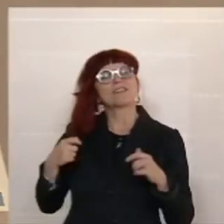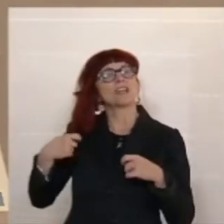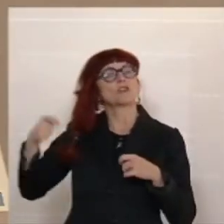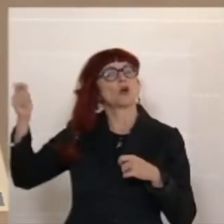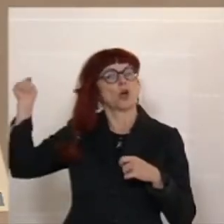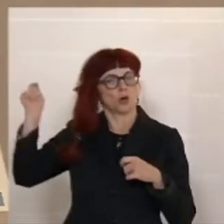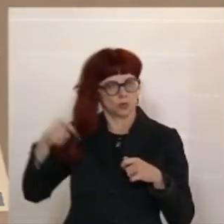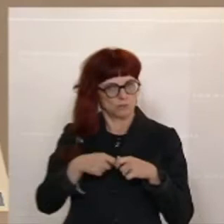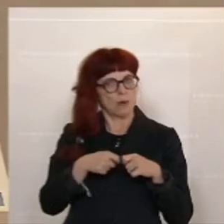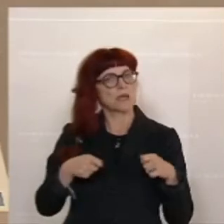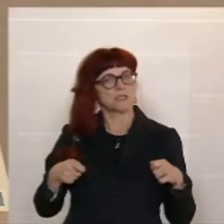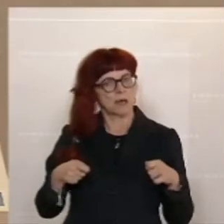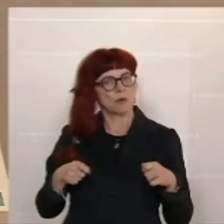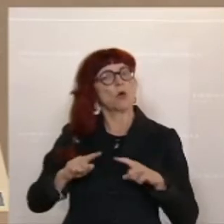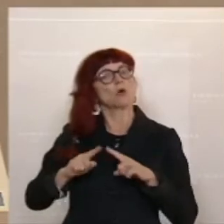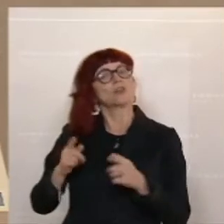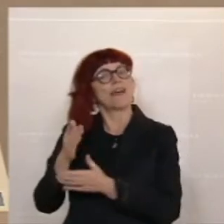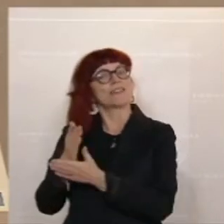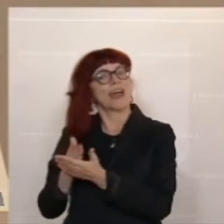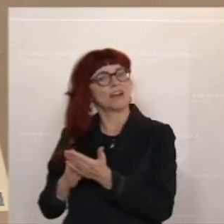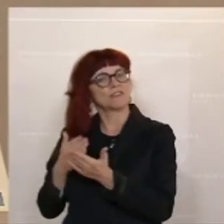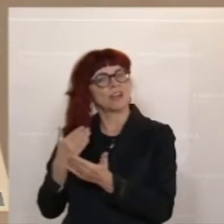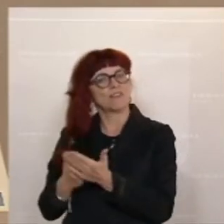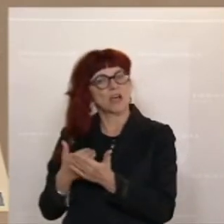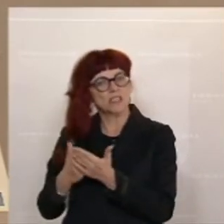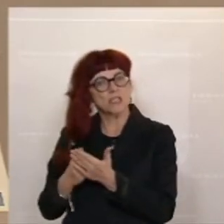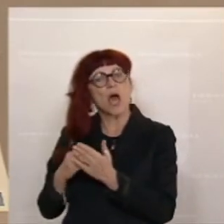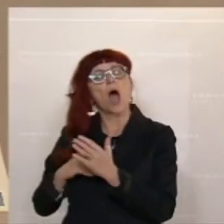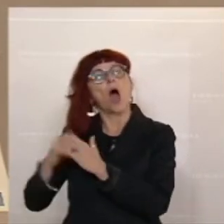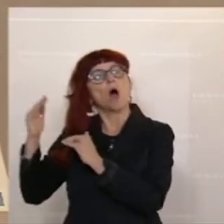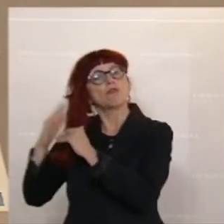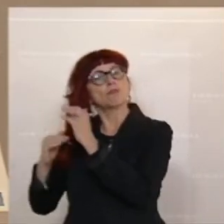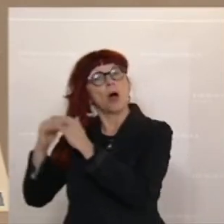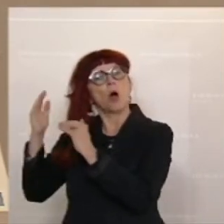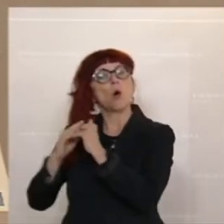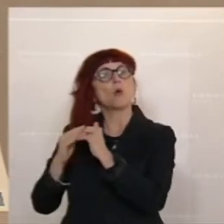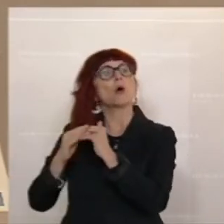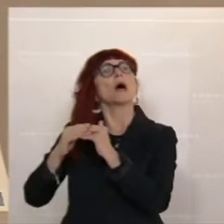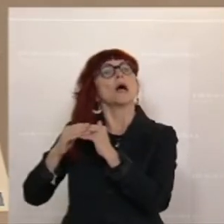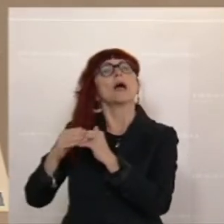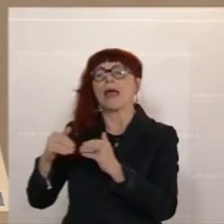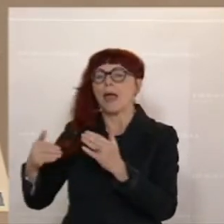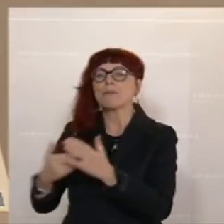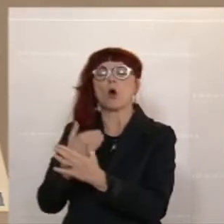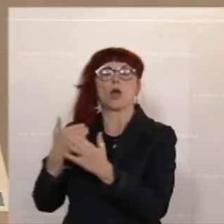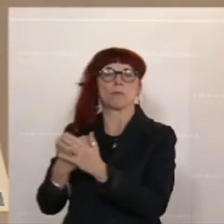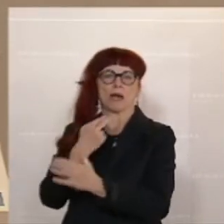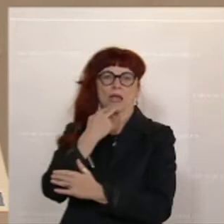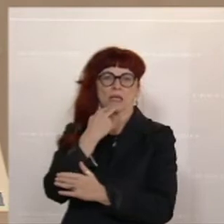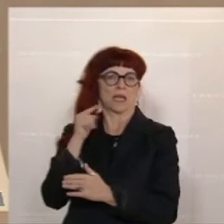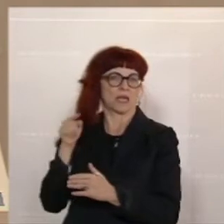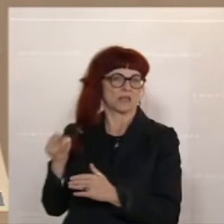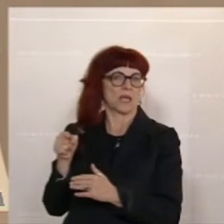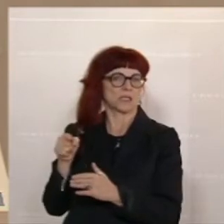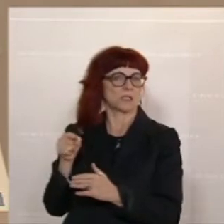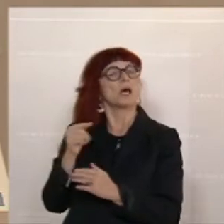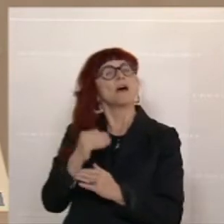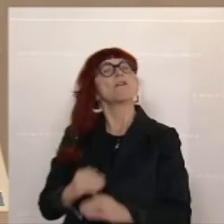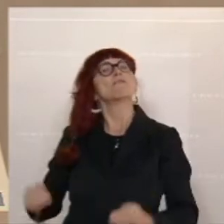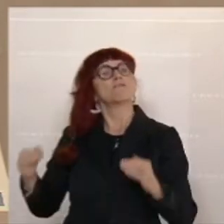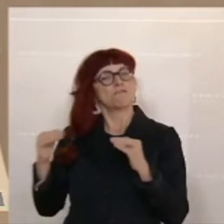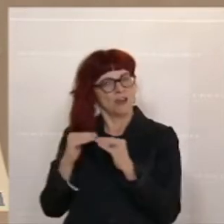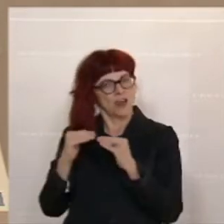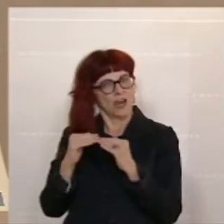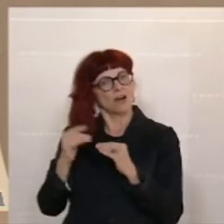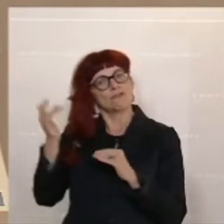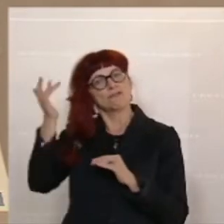Hälfte, ja, in den Ausbau erneuerbarer Energie gesteckt werden. Und das wäre ein vernünftiger, ein fairer und ein gerechter